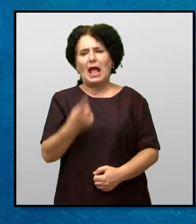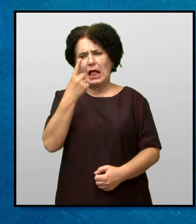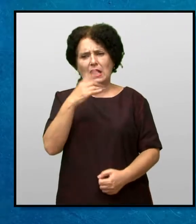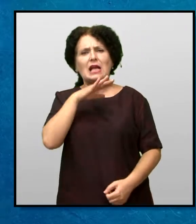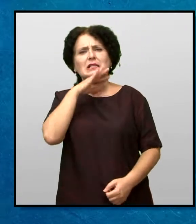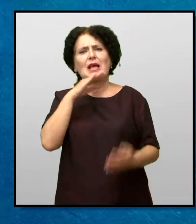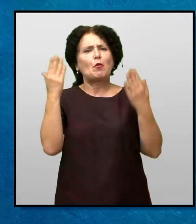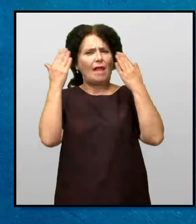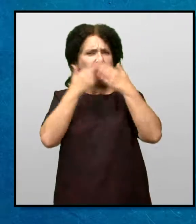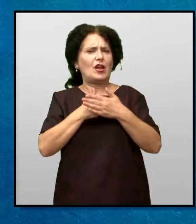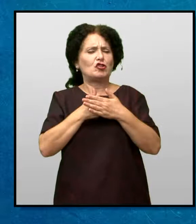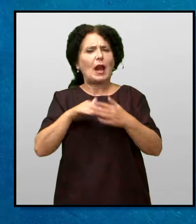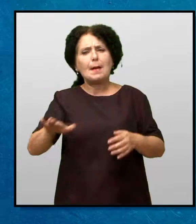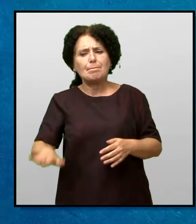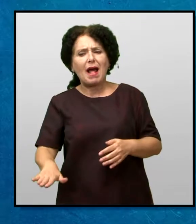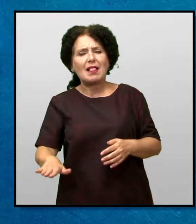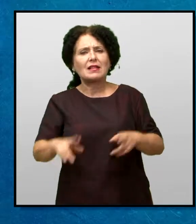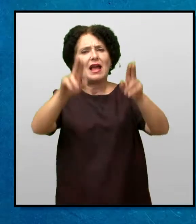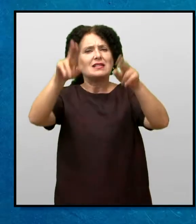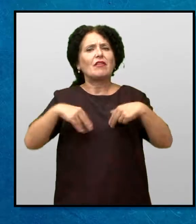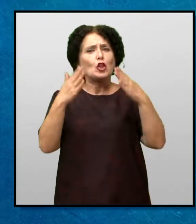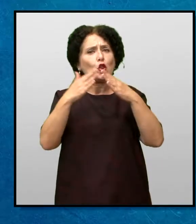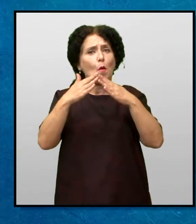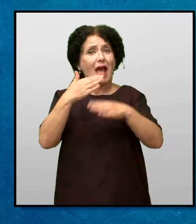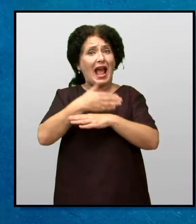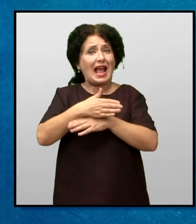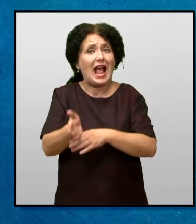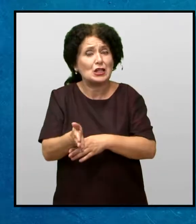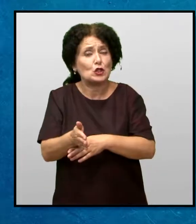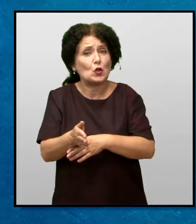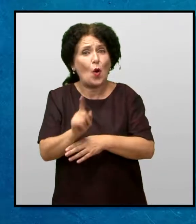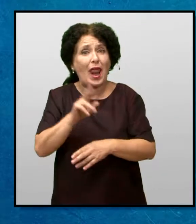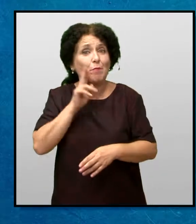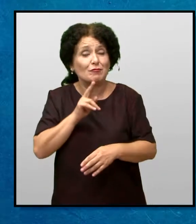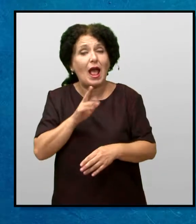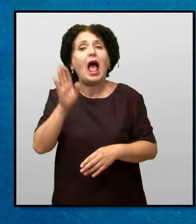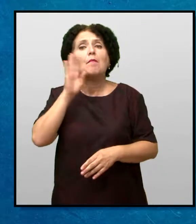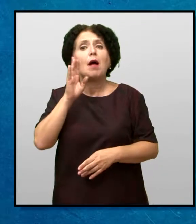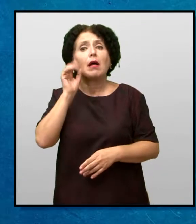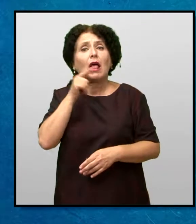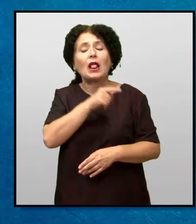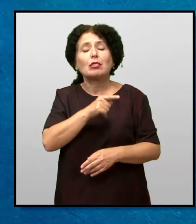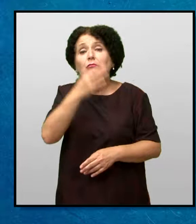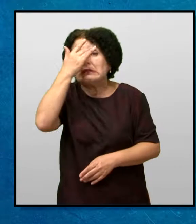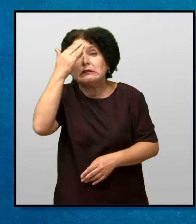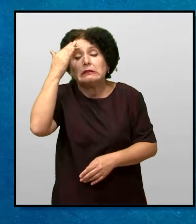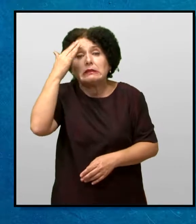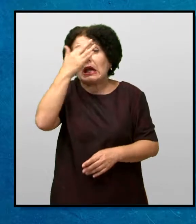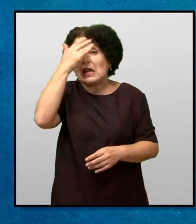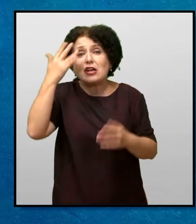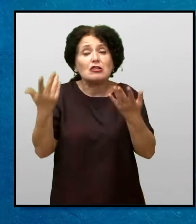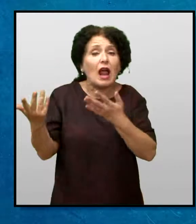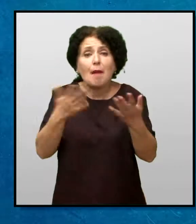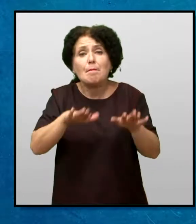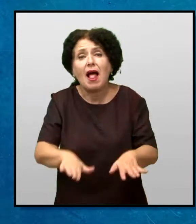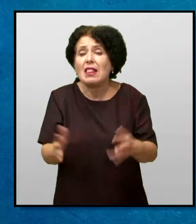Една саботна вечер Мери си доите дома подоцна од колку обично А неизимите родители веќе беа загрижени